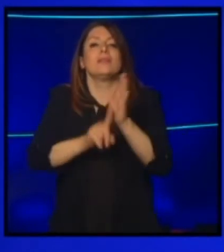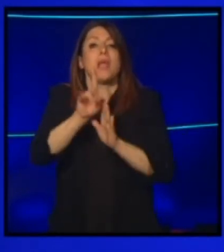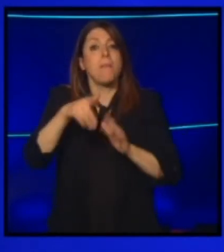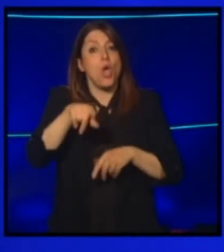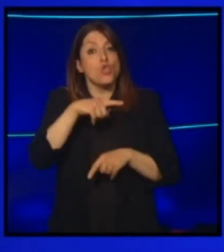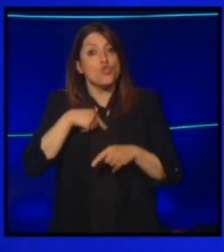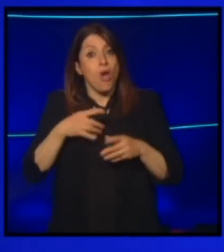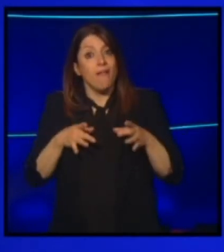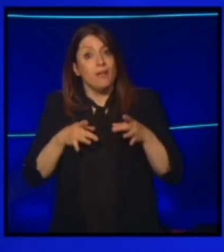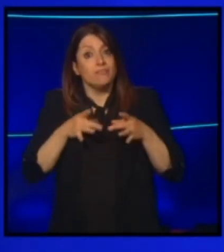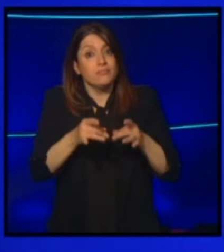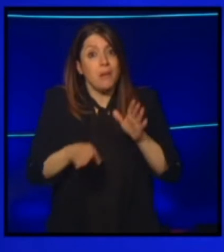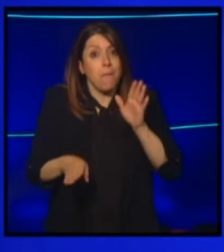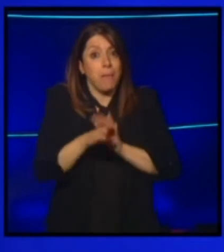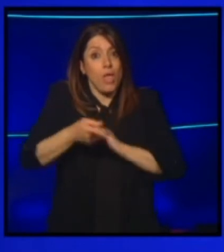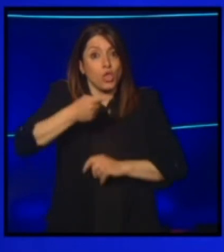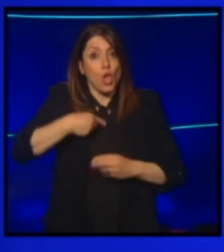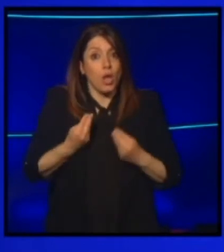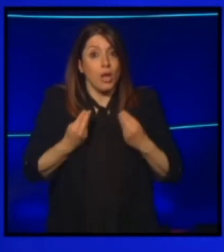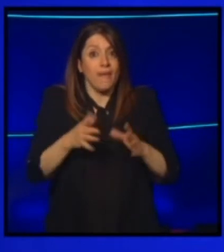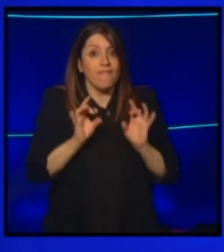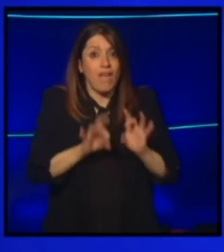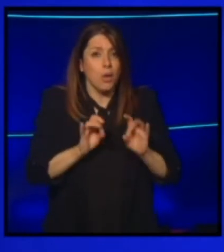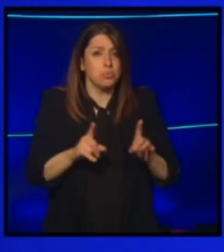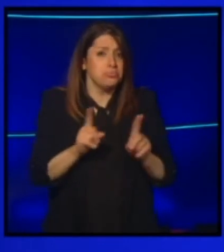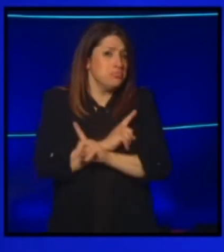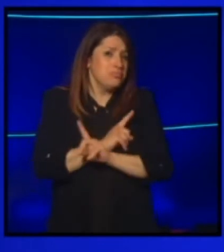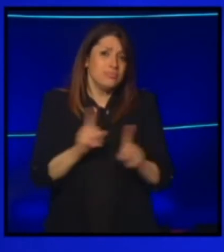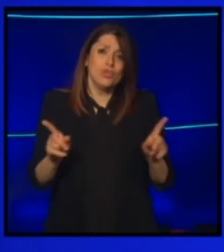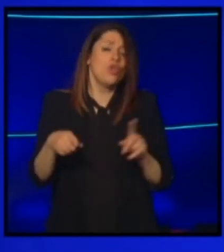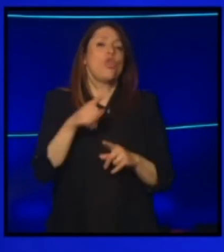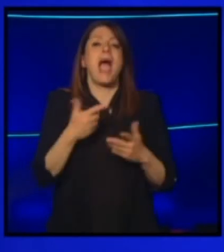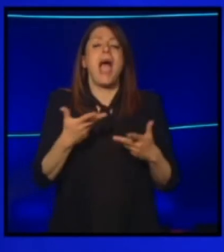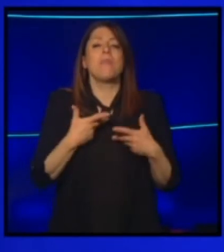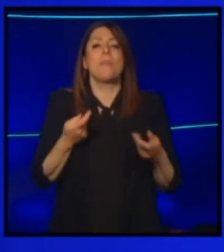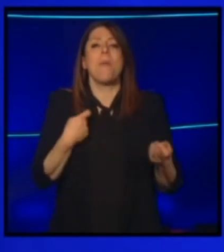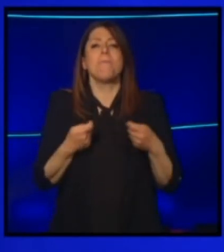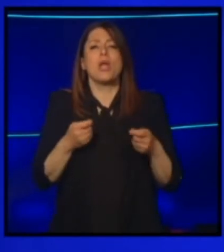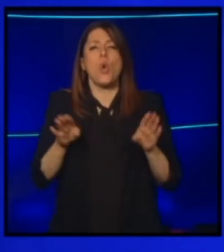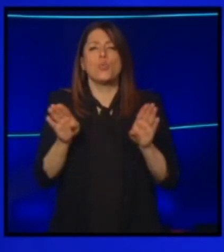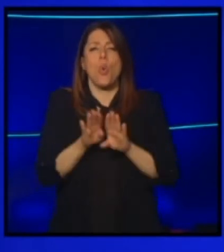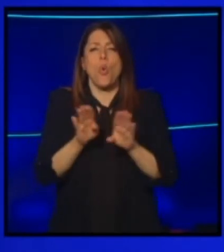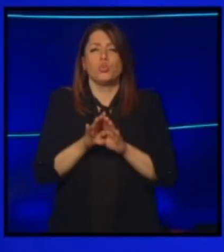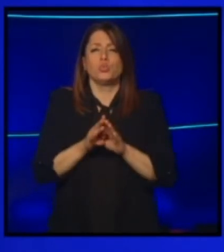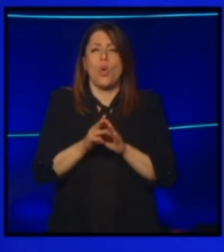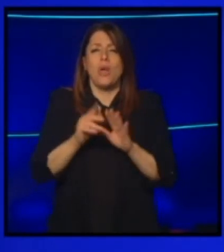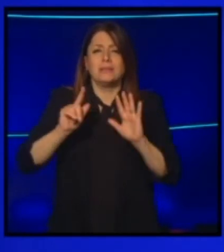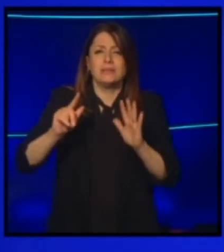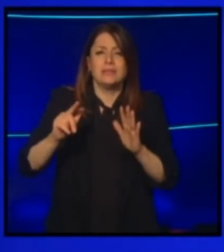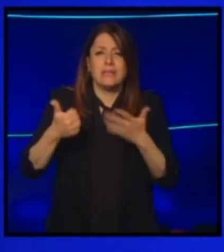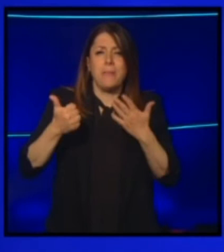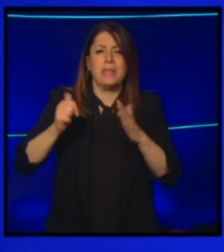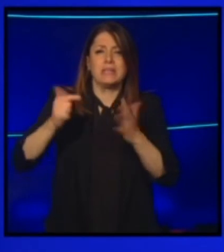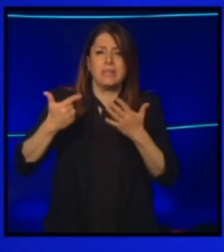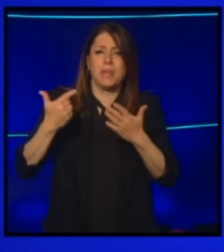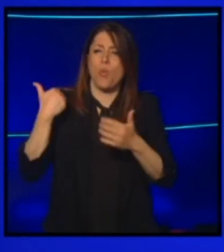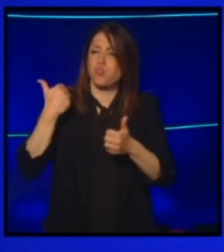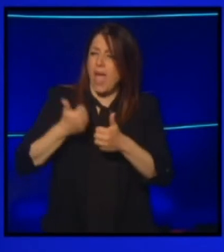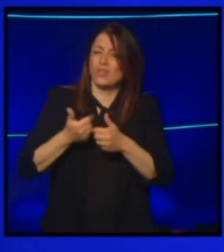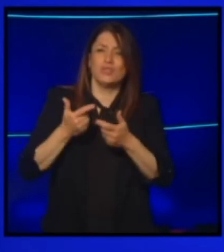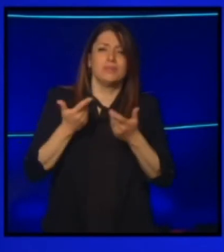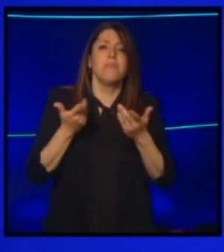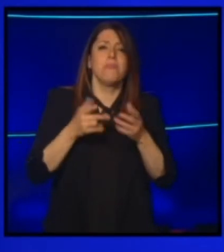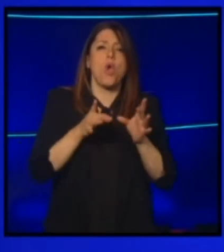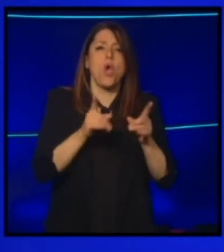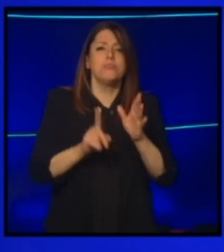portatori di virus, questo lo abbiamo stabilito. Abbiamo mercati chiusi da 6-7 mesi, anche di un anno i contagi